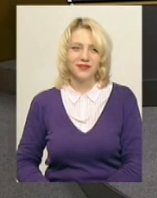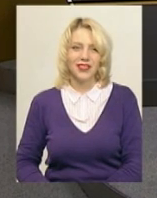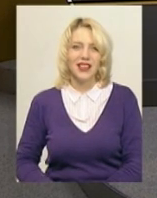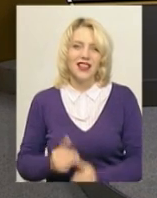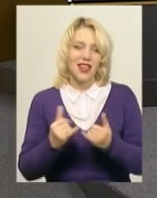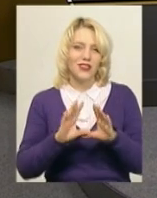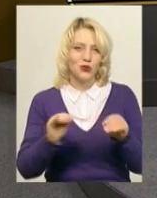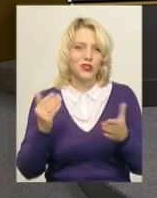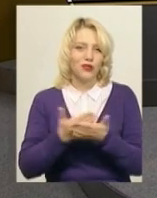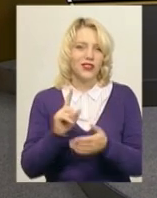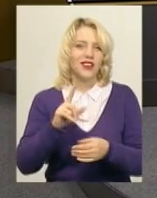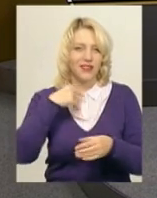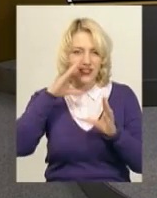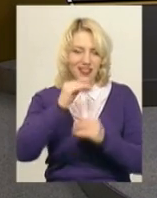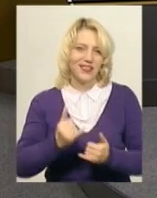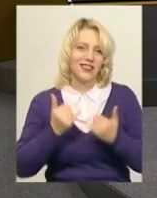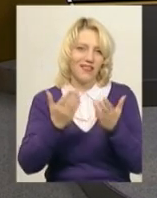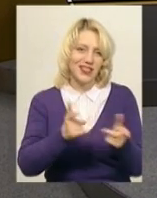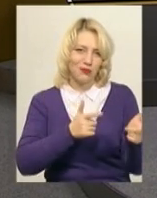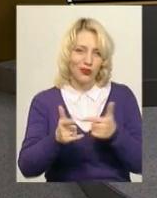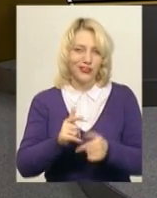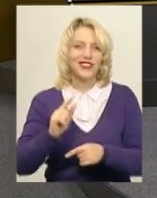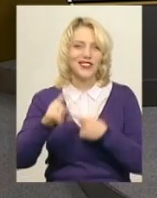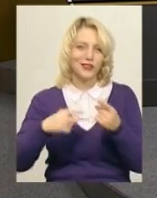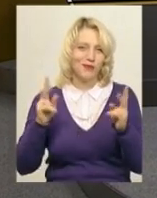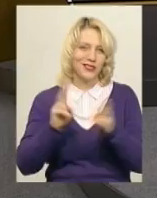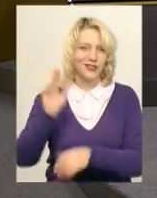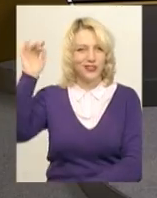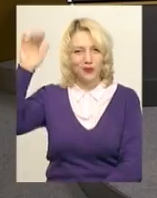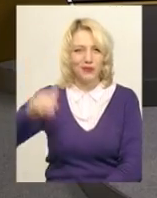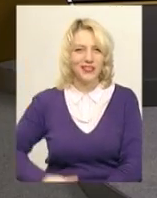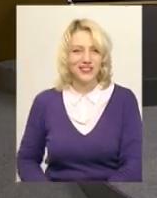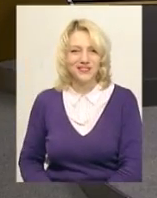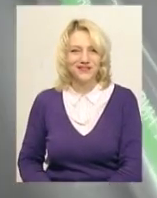Наразі це усі новини, які ми встигли для вас підготувати. Побачимось о 20.40.